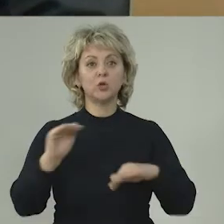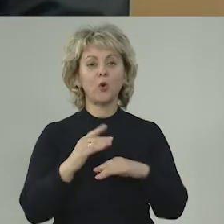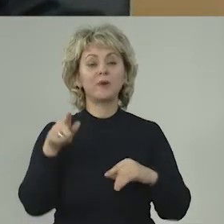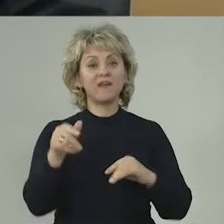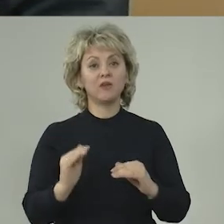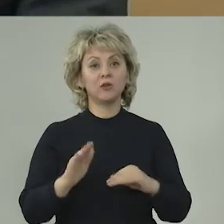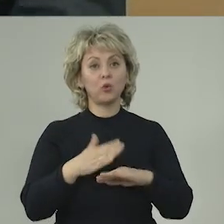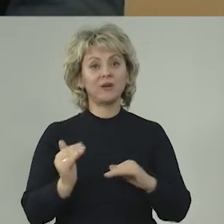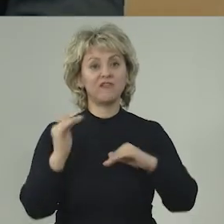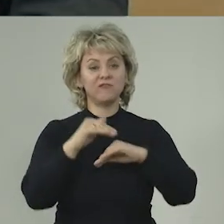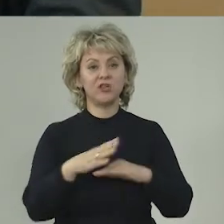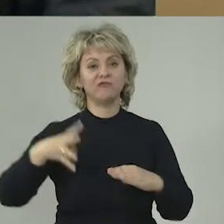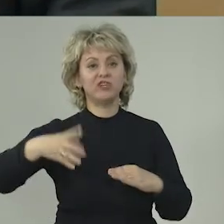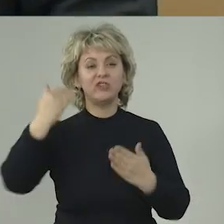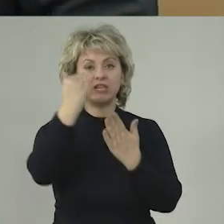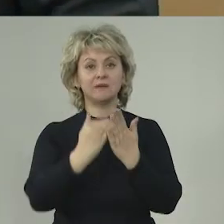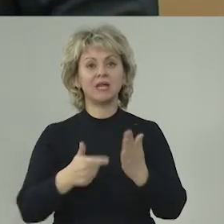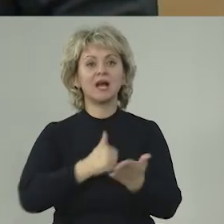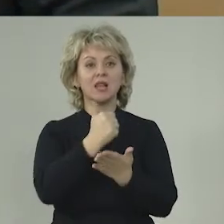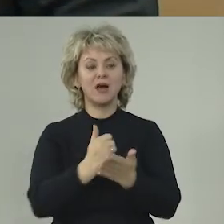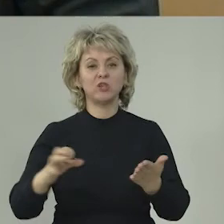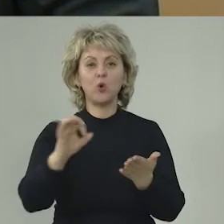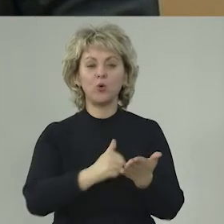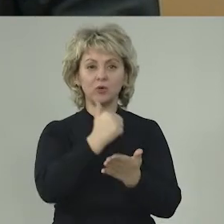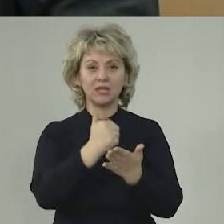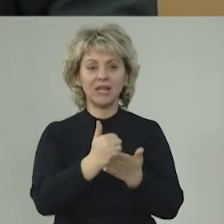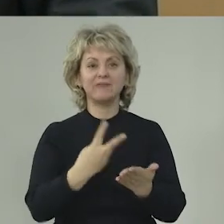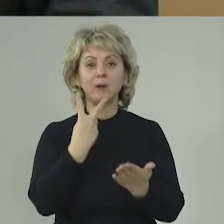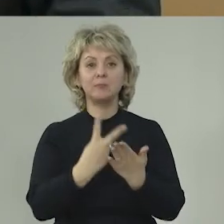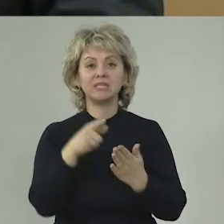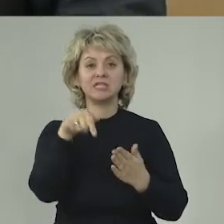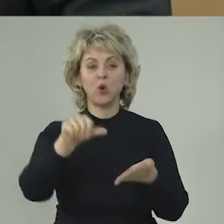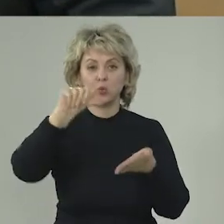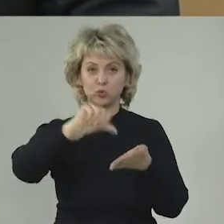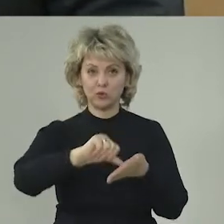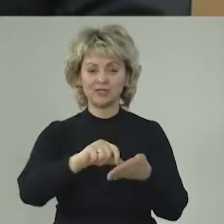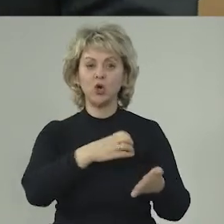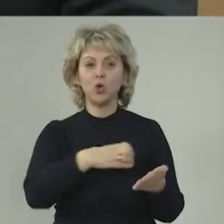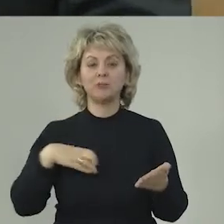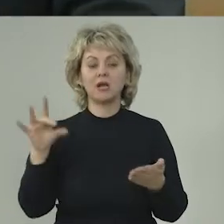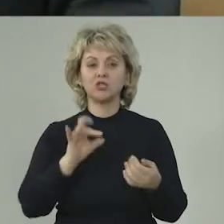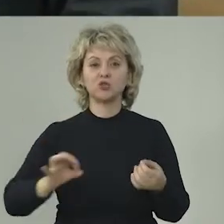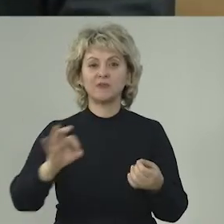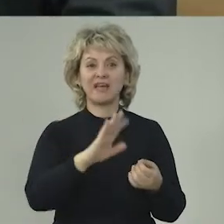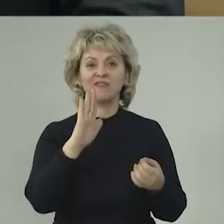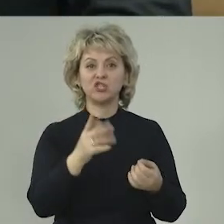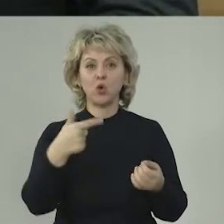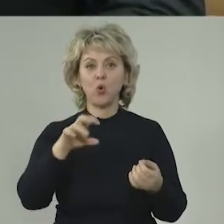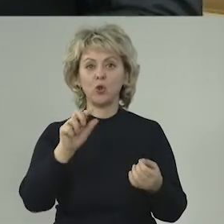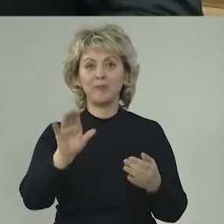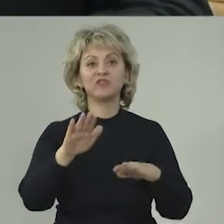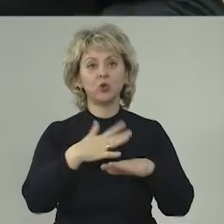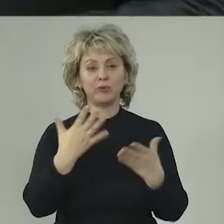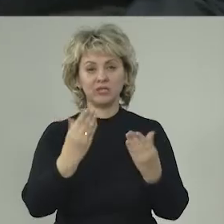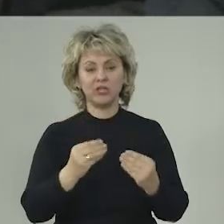Добрый вечер. В эфире программа «Главный о главном». Представляю ее участников. Губернатор Ростовской области Василий